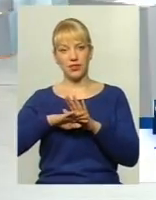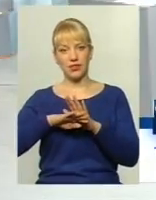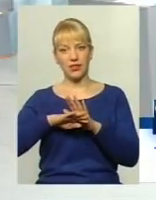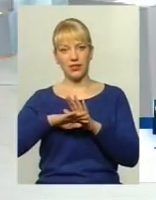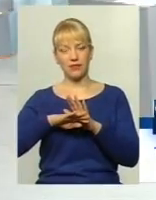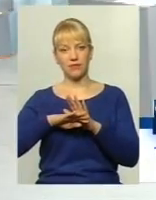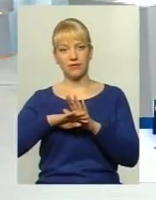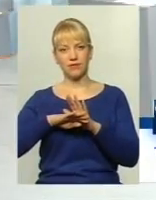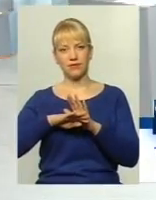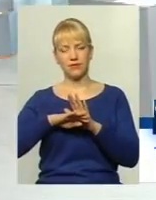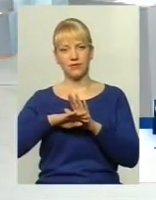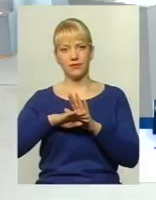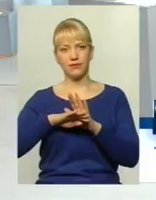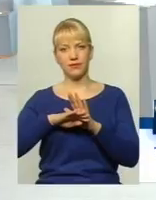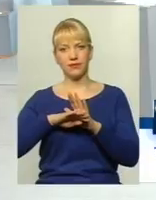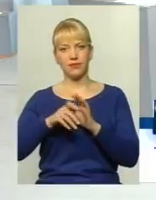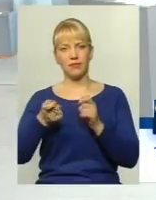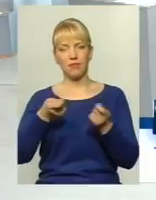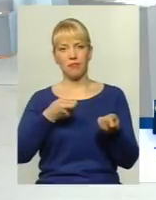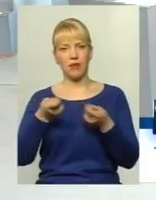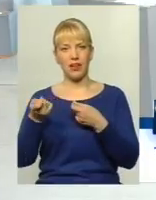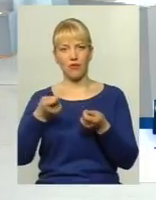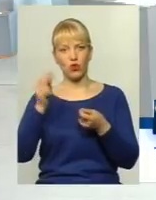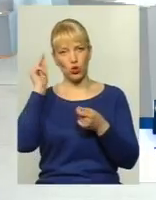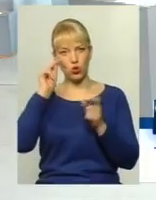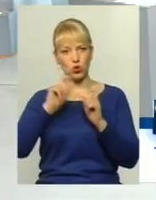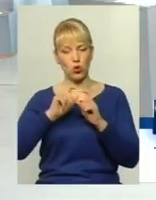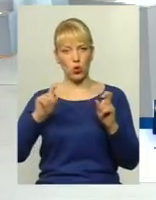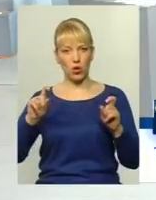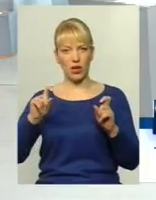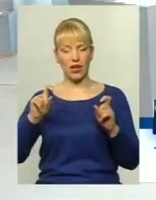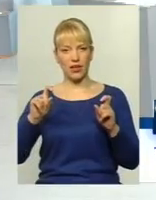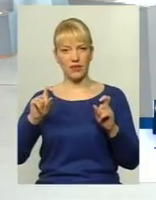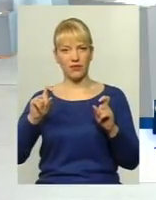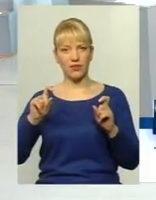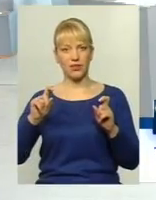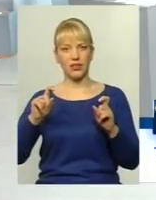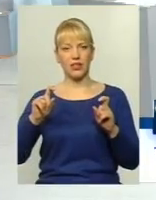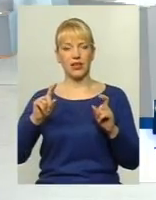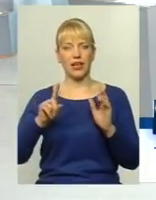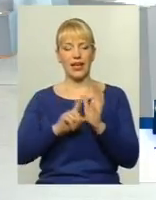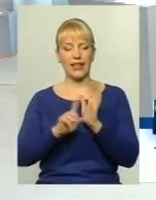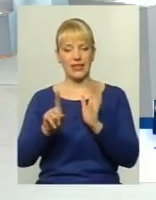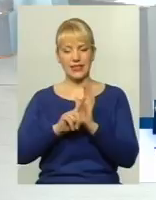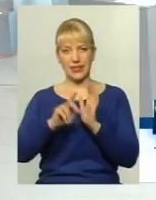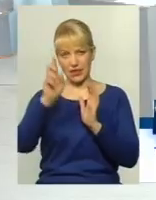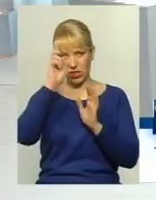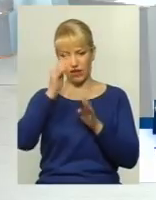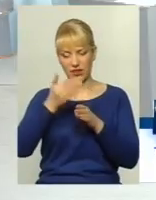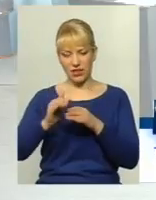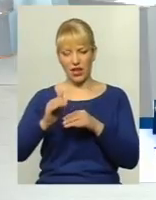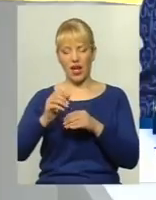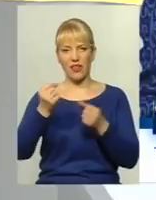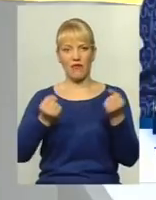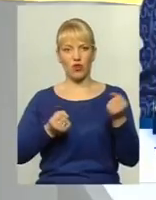є піло перелезення школярів. В селах їздять автобуси, державне наділяння водіців,